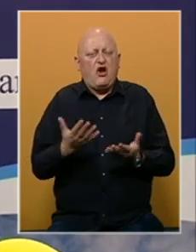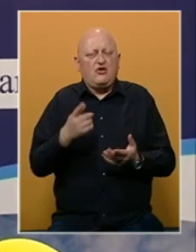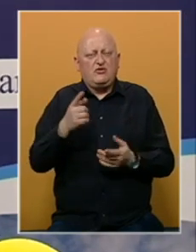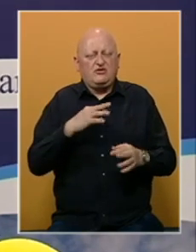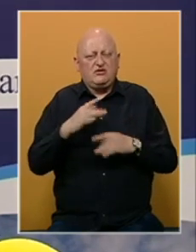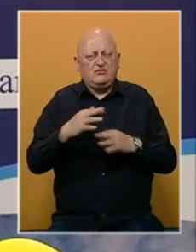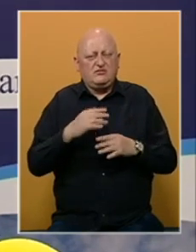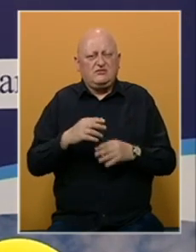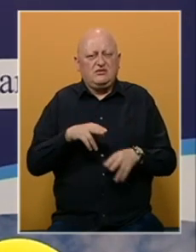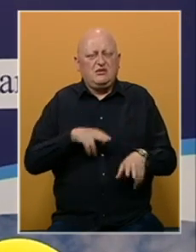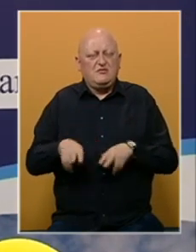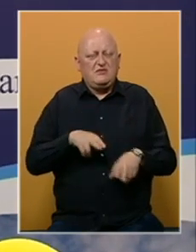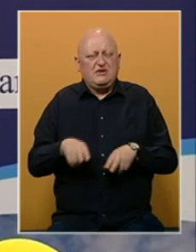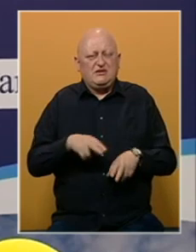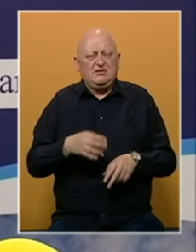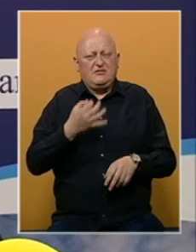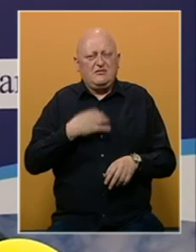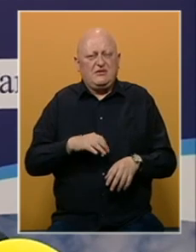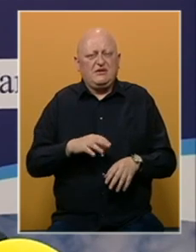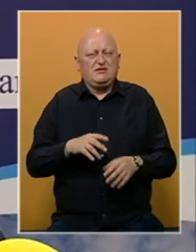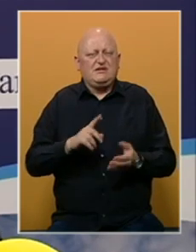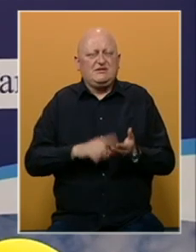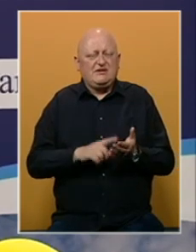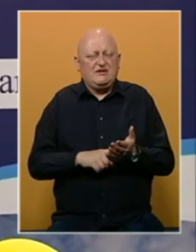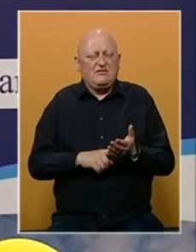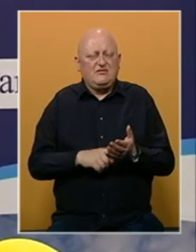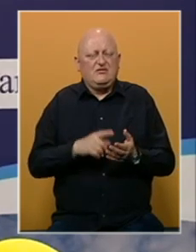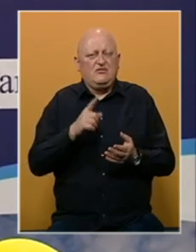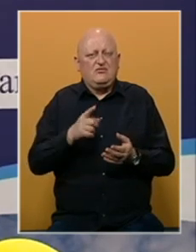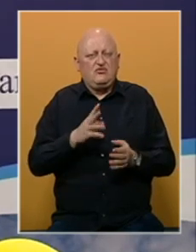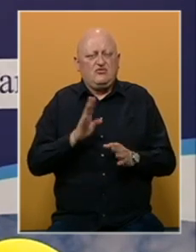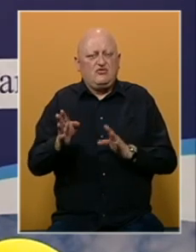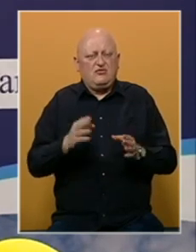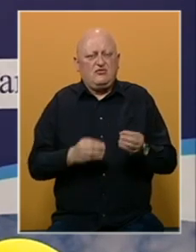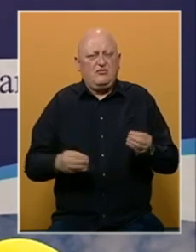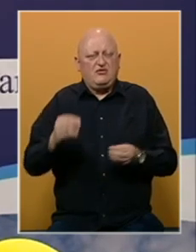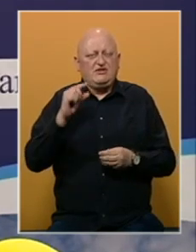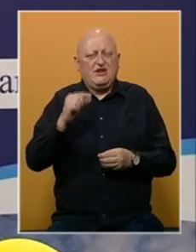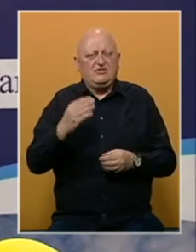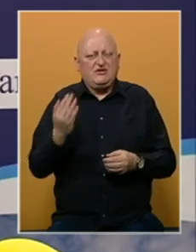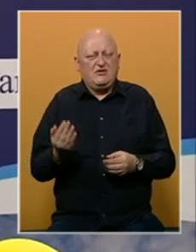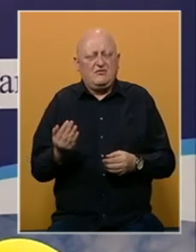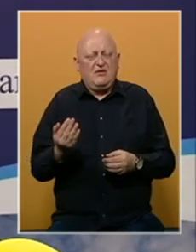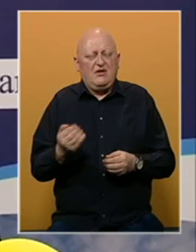tome će razgovarati restorni ministri i predsjednici granskih sindikata. I u drugom smjeru povećanje najniže plate